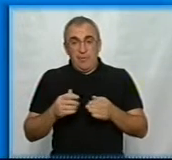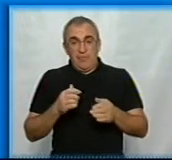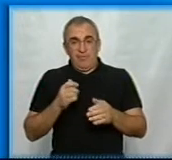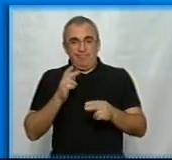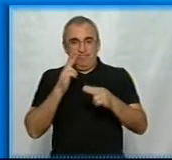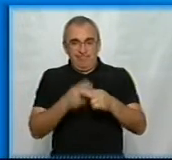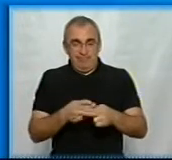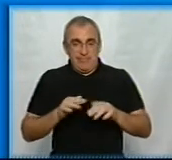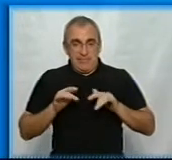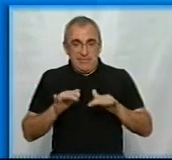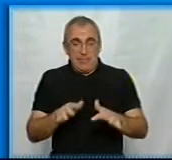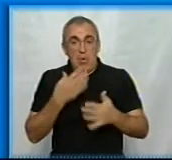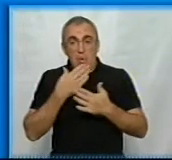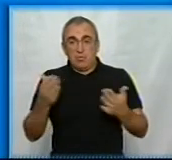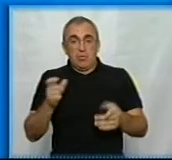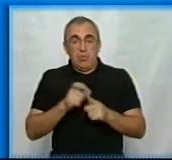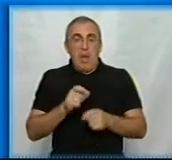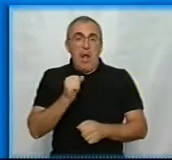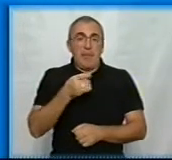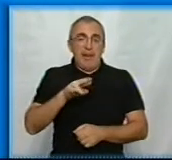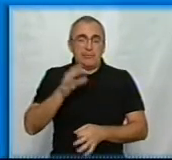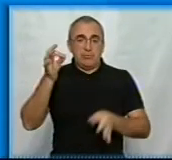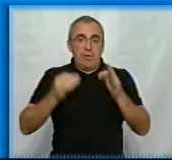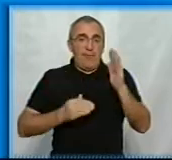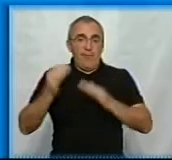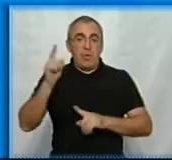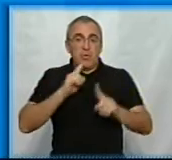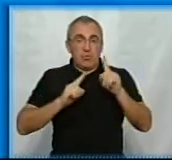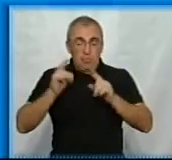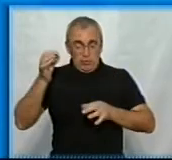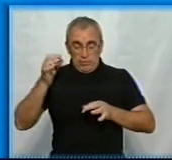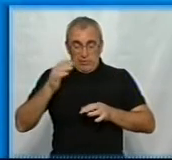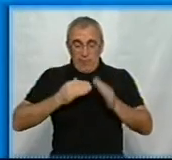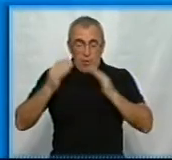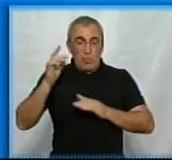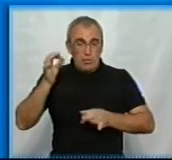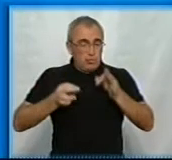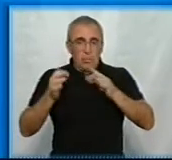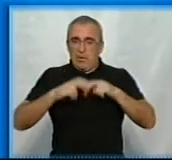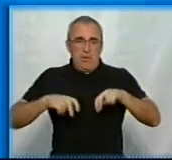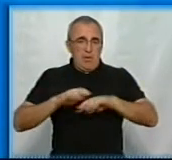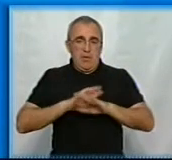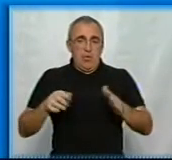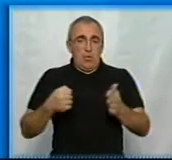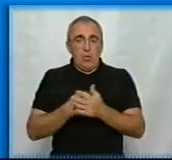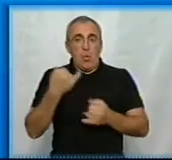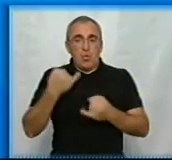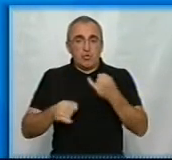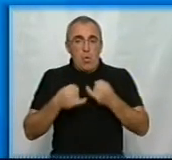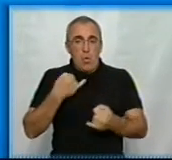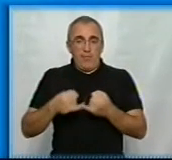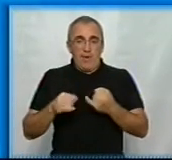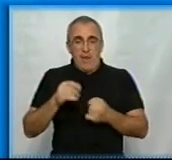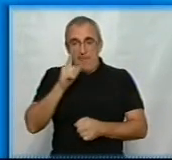заходу останнє слово є за апеляційним судом. Верховний суд такі питання не розглядає. До жовтня місяця він буде перебувати в